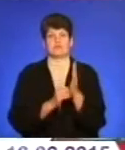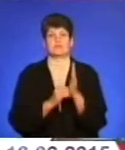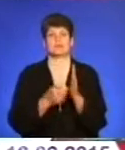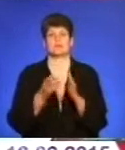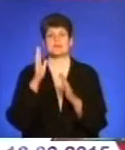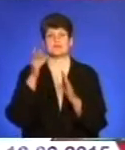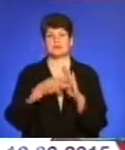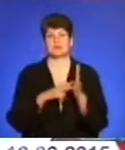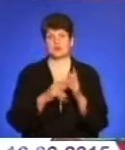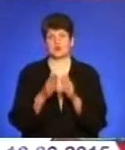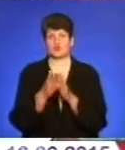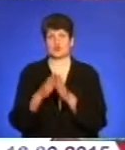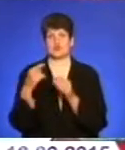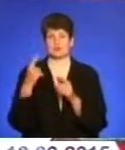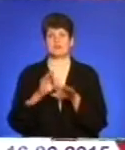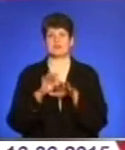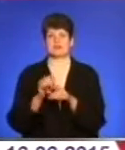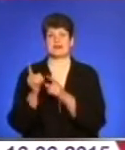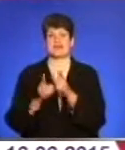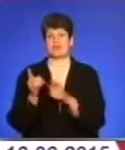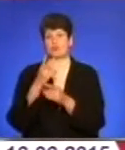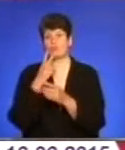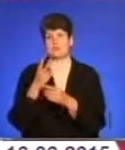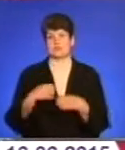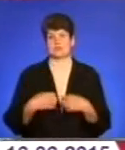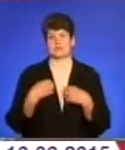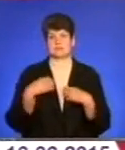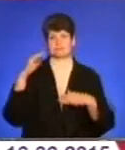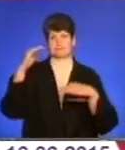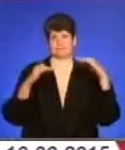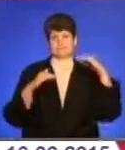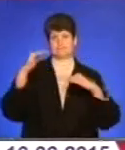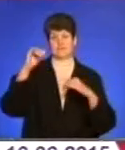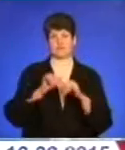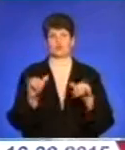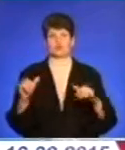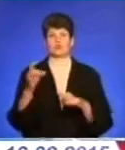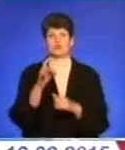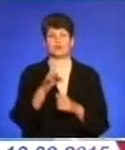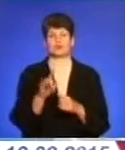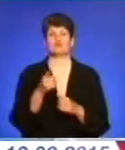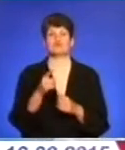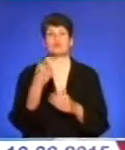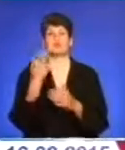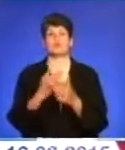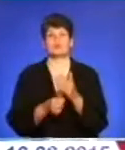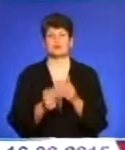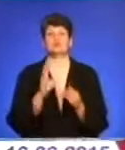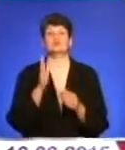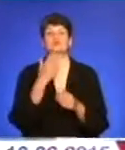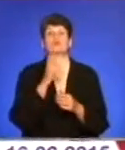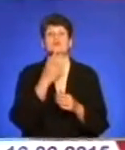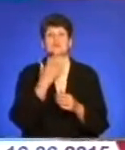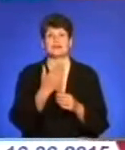Якщо сусідня область проведе реформи, побачимо страшний контраст у розвитку регіонів. Спитати, чому ми в програші, буде ні в кого.